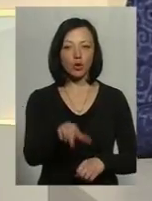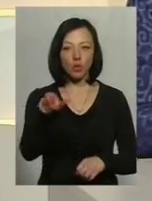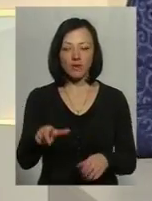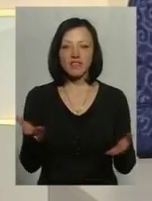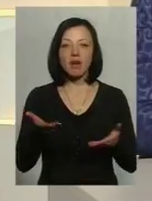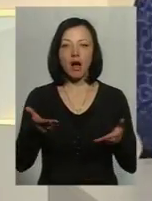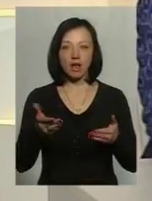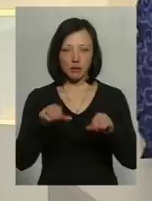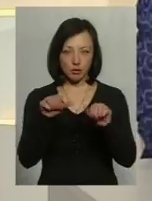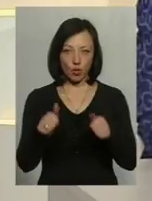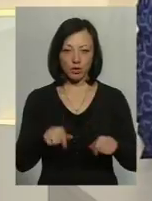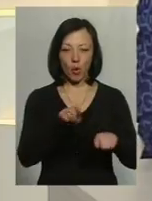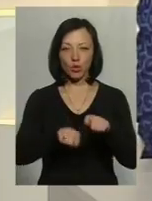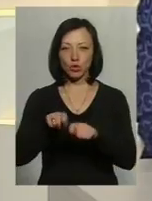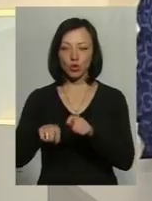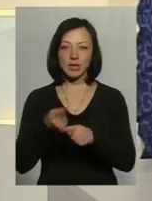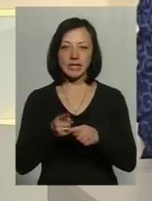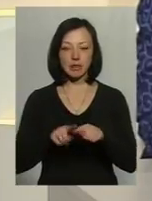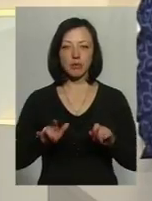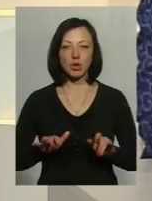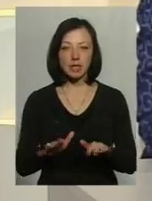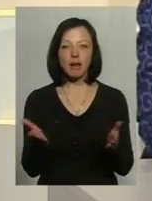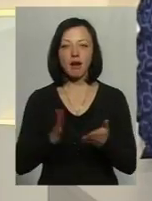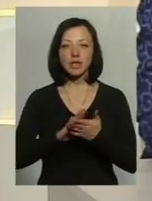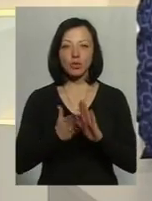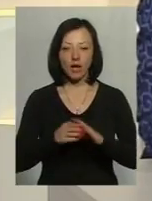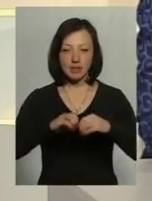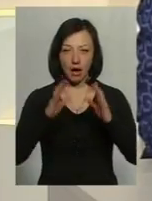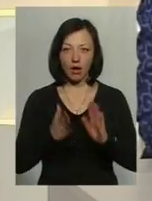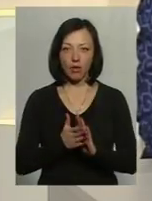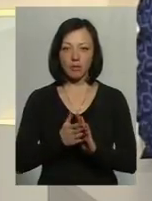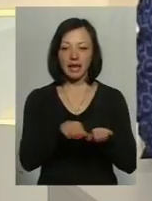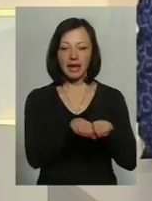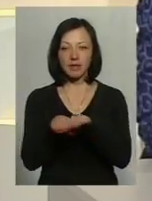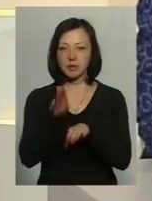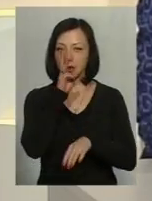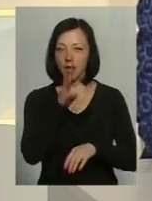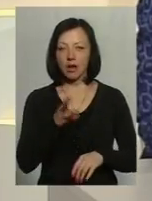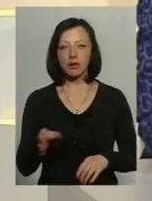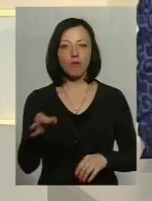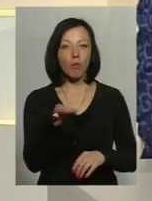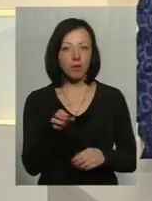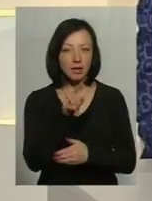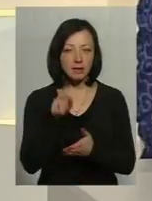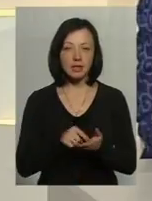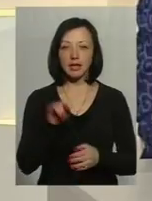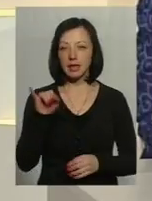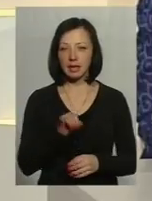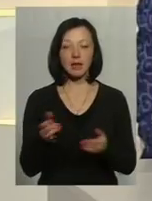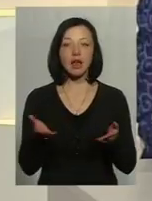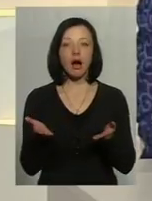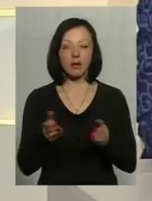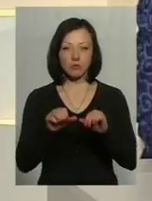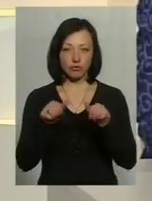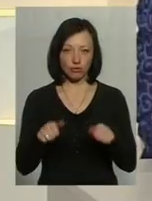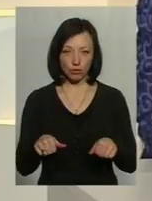який спосіб контролюють ці процеси, яка ситуація загалом із рівнем зарплати в нашому краї, і яким